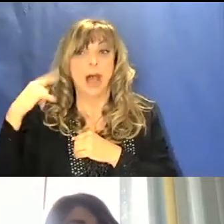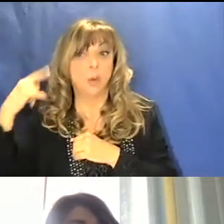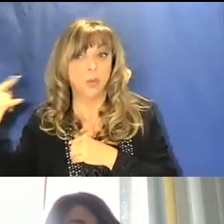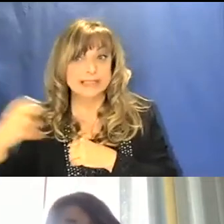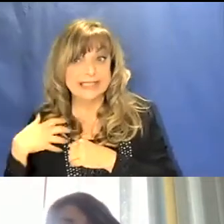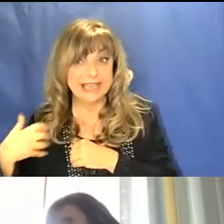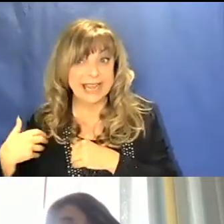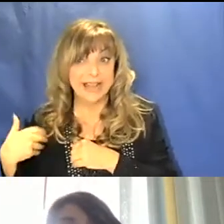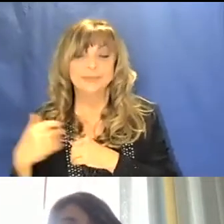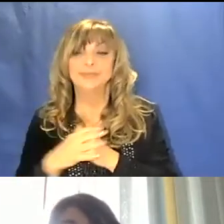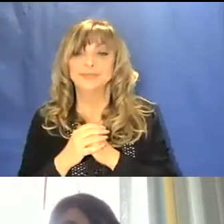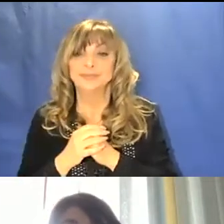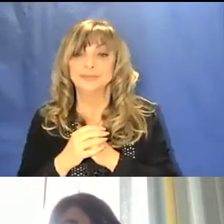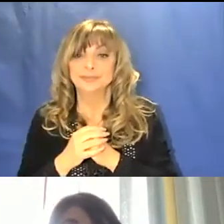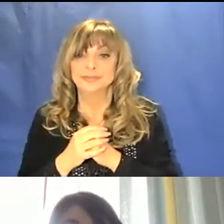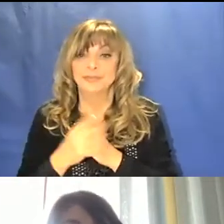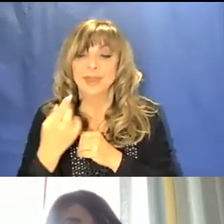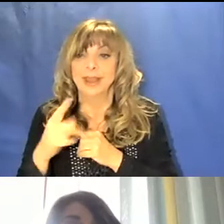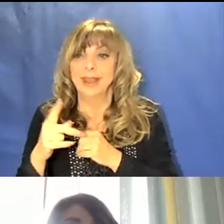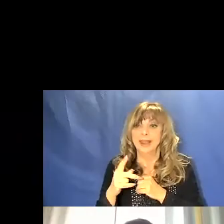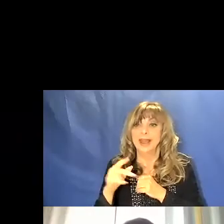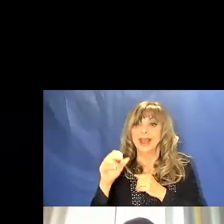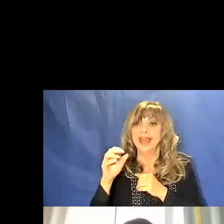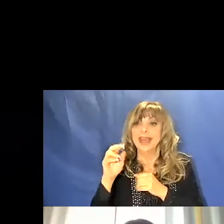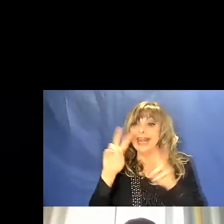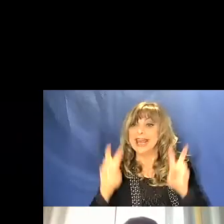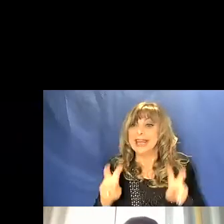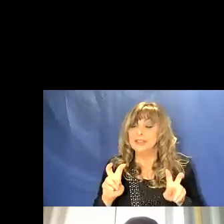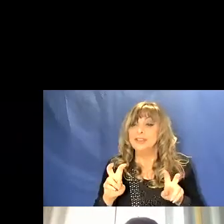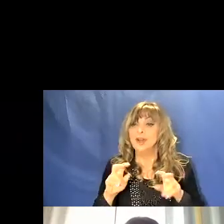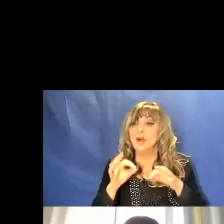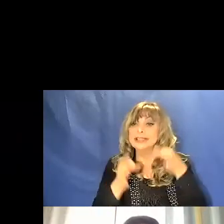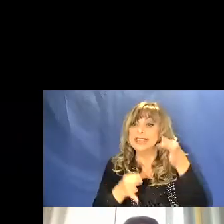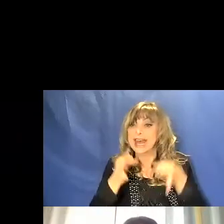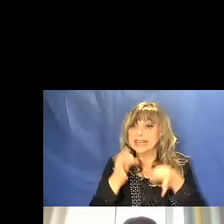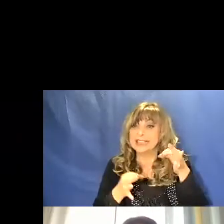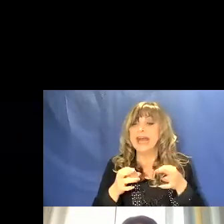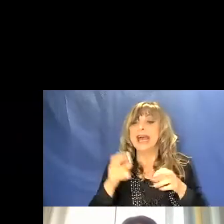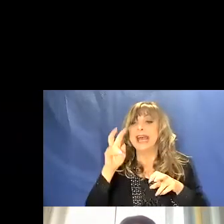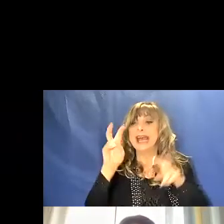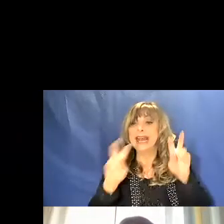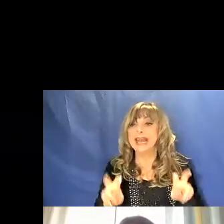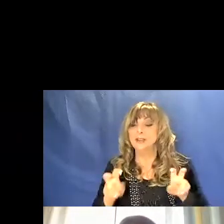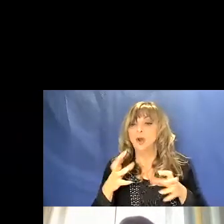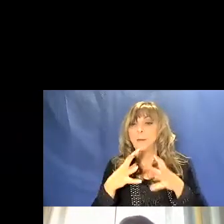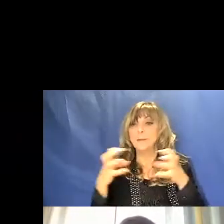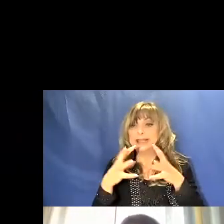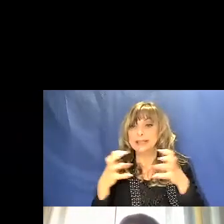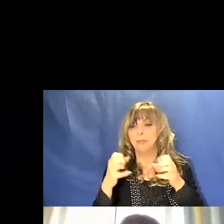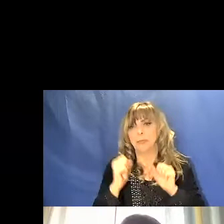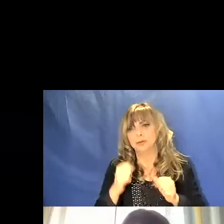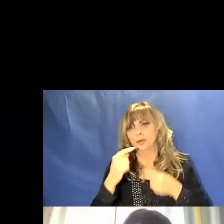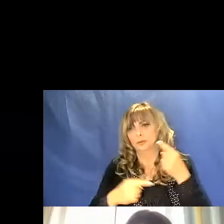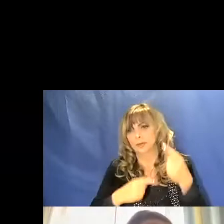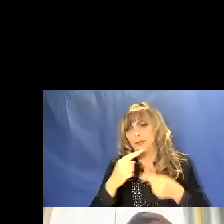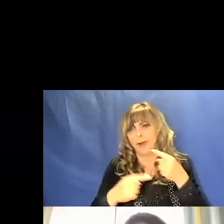per l'elettrostatica e l'elettromagnetismo. E potrei continuare ancora,